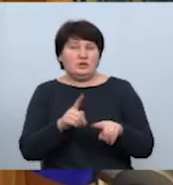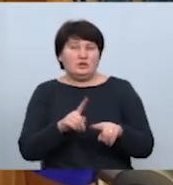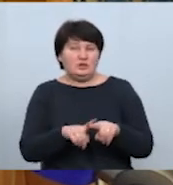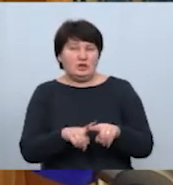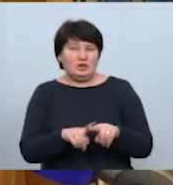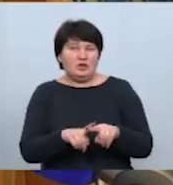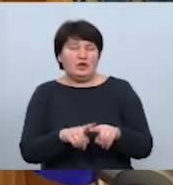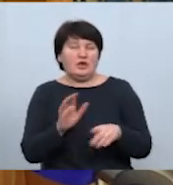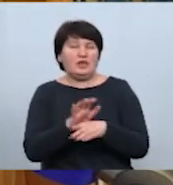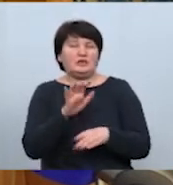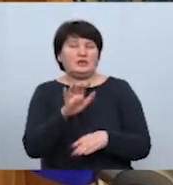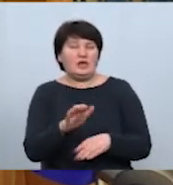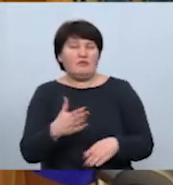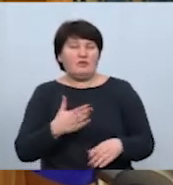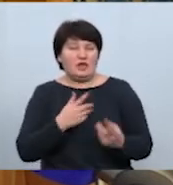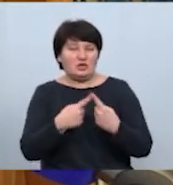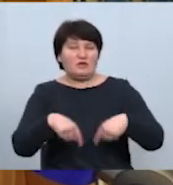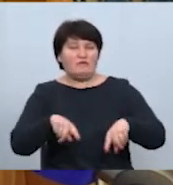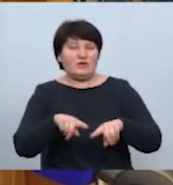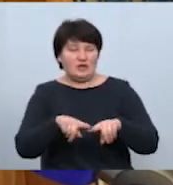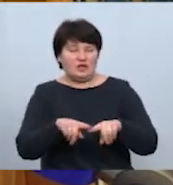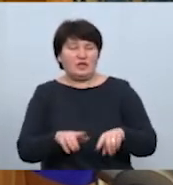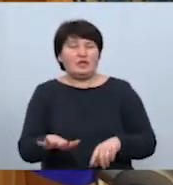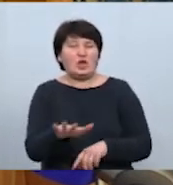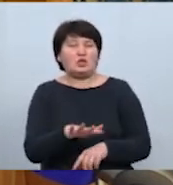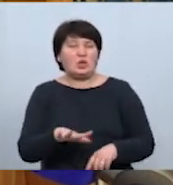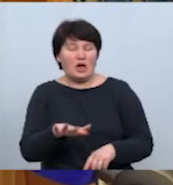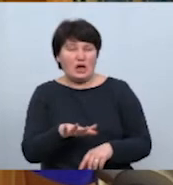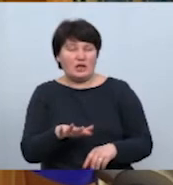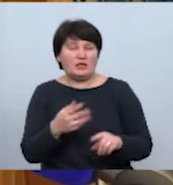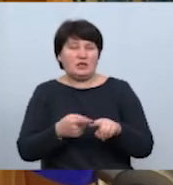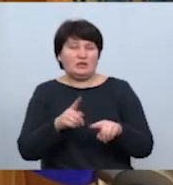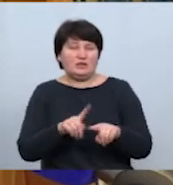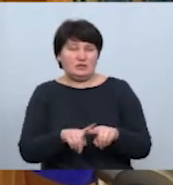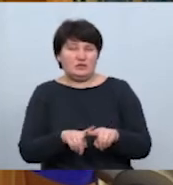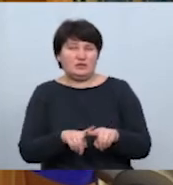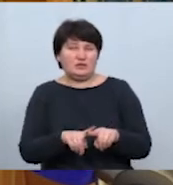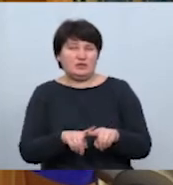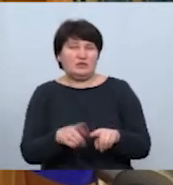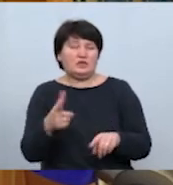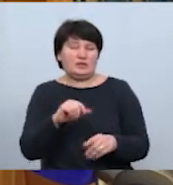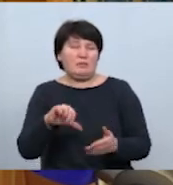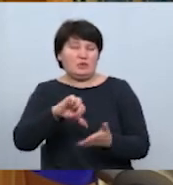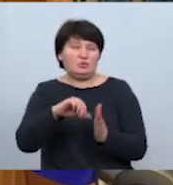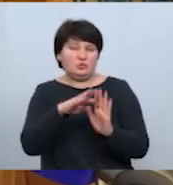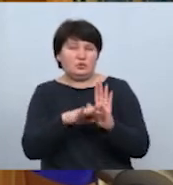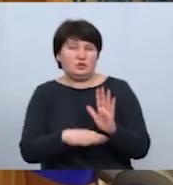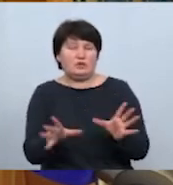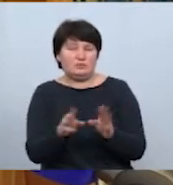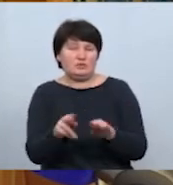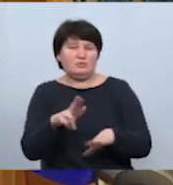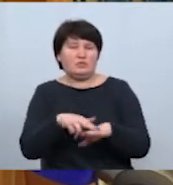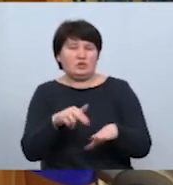насилається у наші філії територіальні. І безпосередньо де наші філії є присутні, вони спільно з Національною поліцією